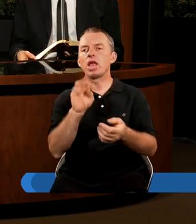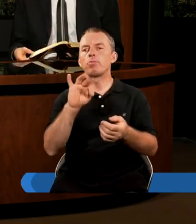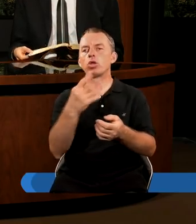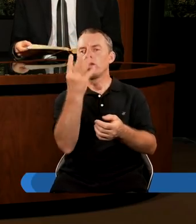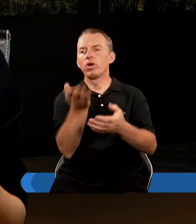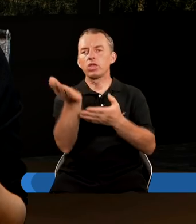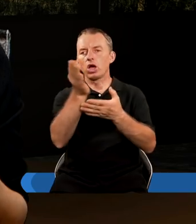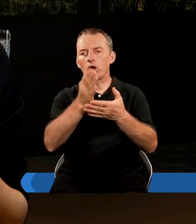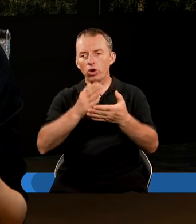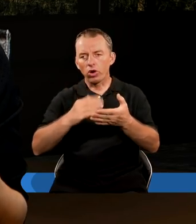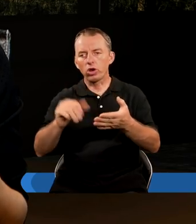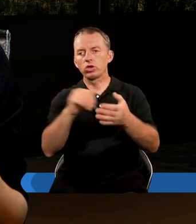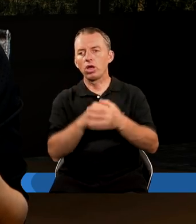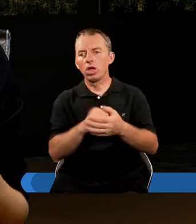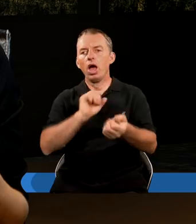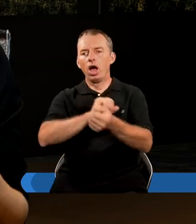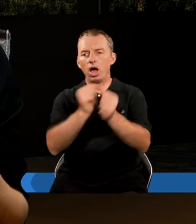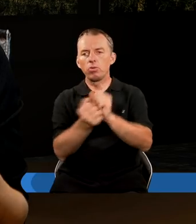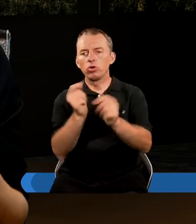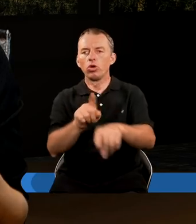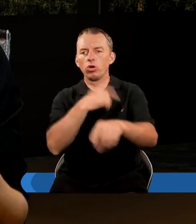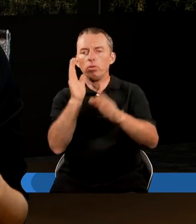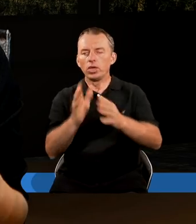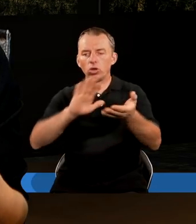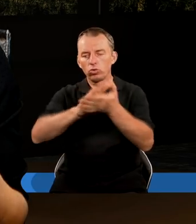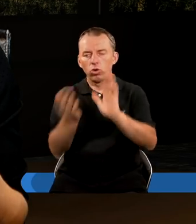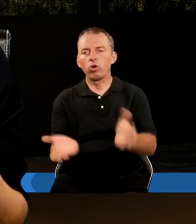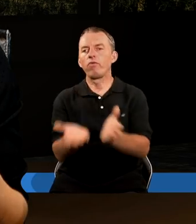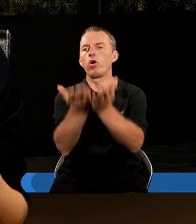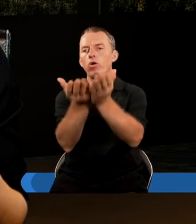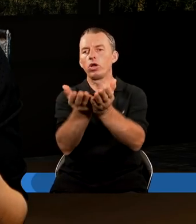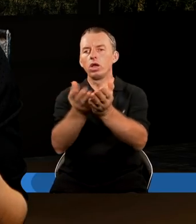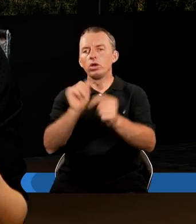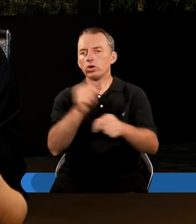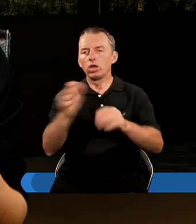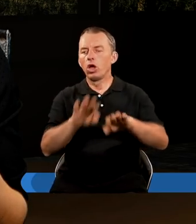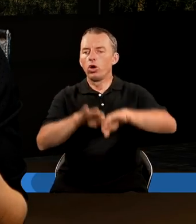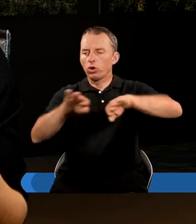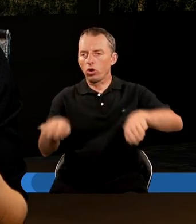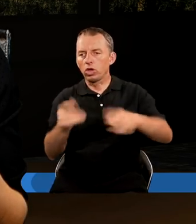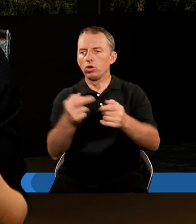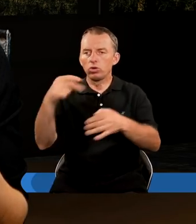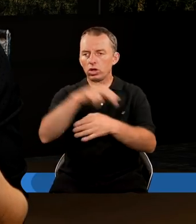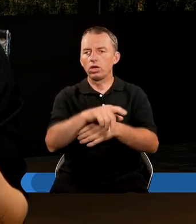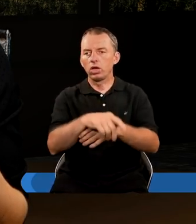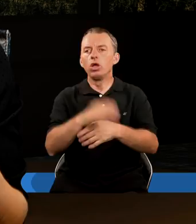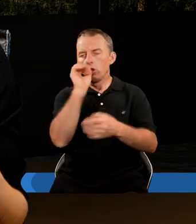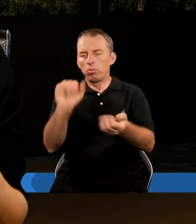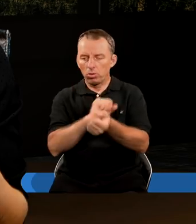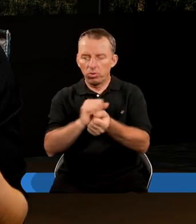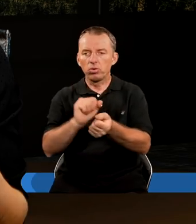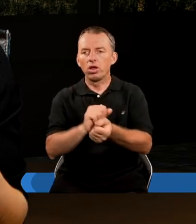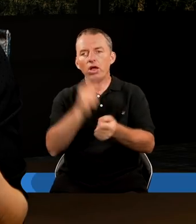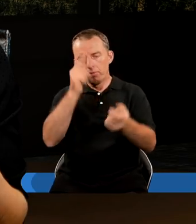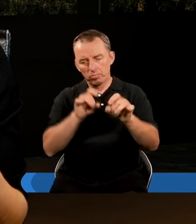czwartego rozdziału. Albowiem już niebawem będę złożony w ofierze, a czas rozstania mojego z życiem nadszedł. Dobry bój